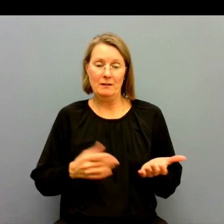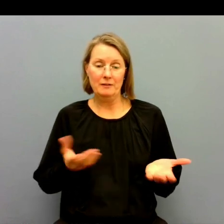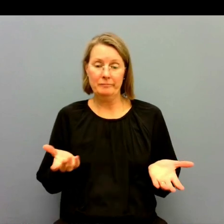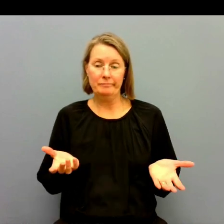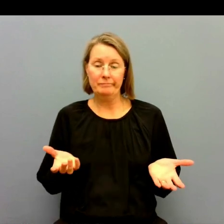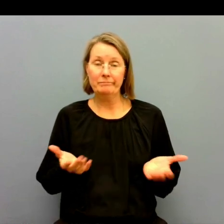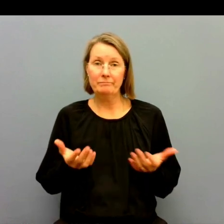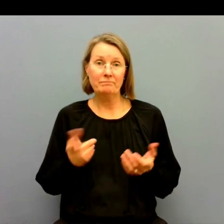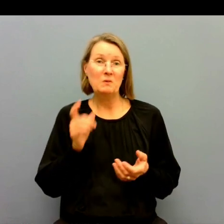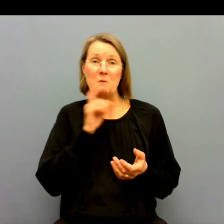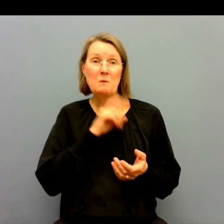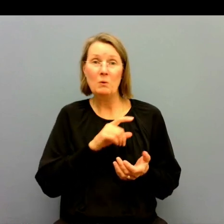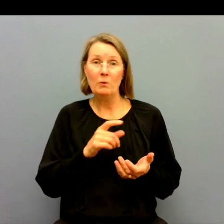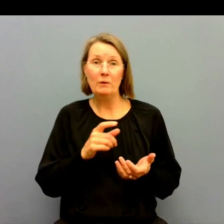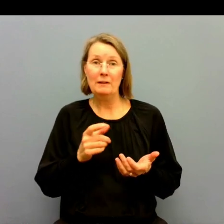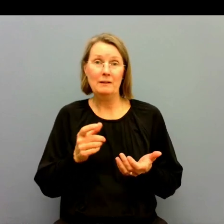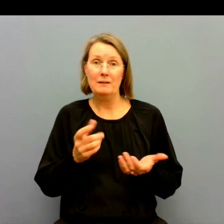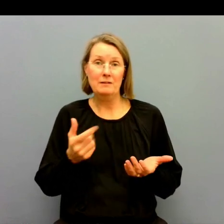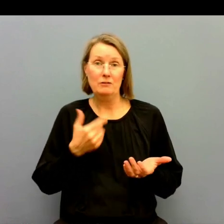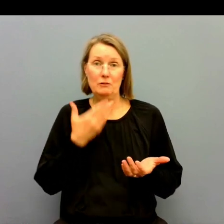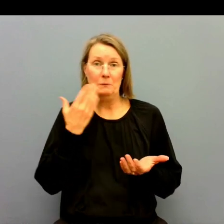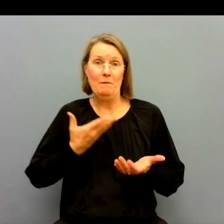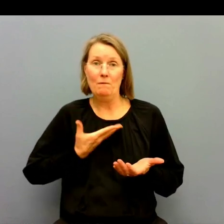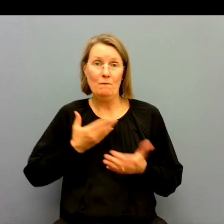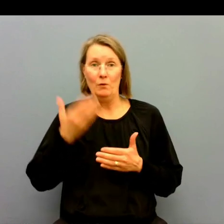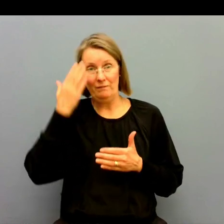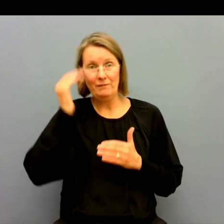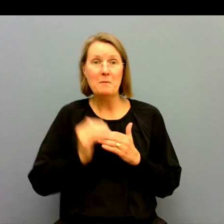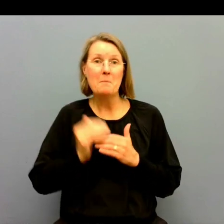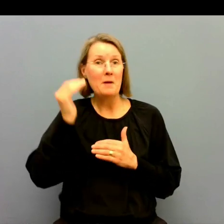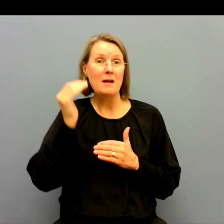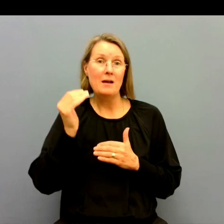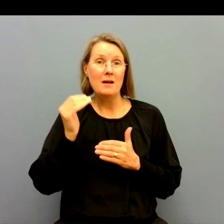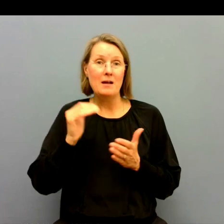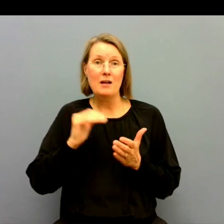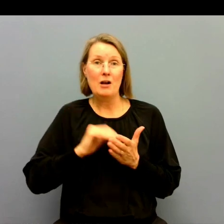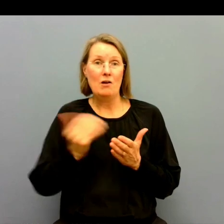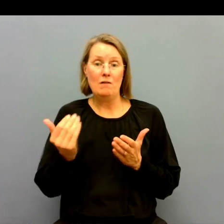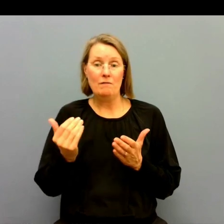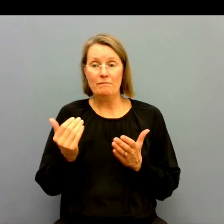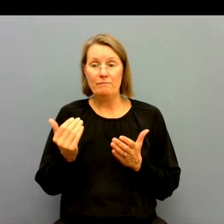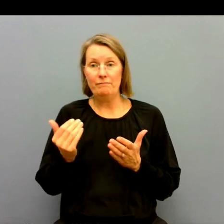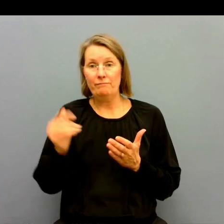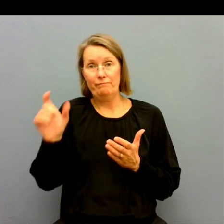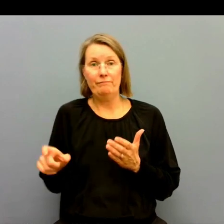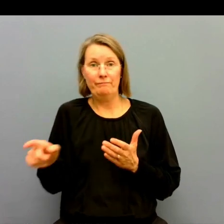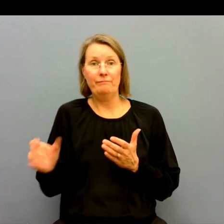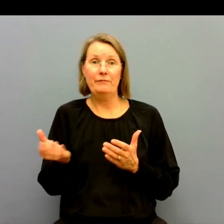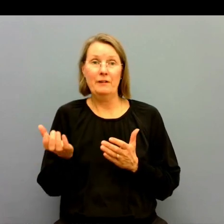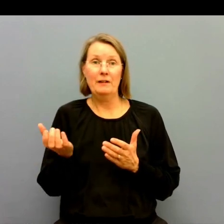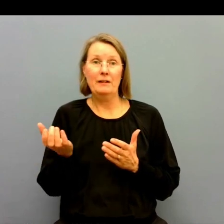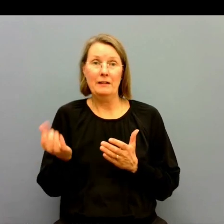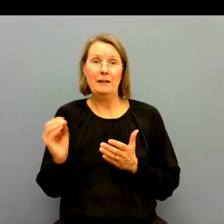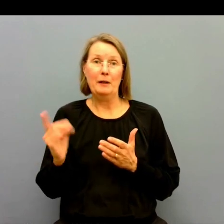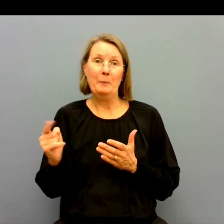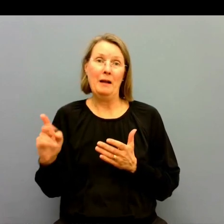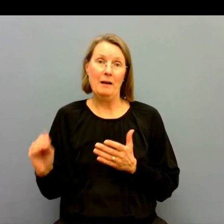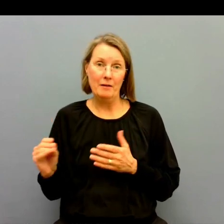det gick inte att få ut mycket svar ifrån henne.